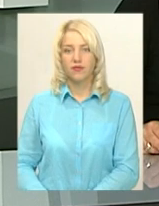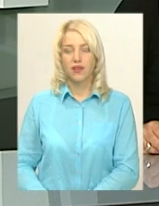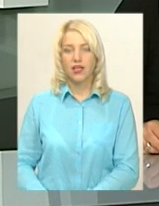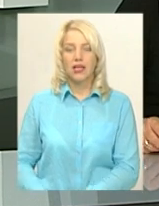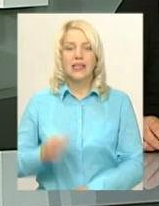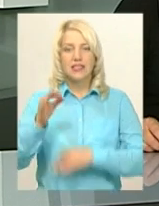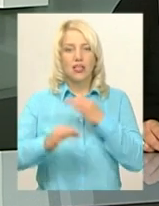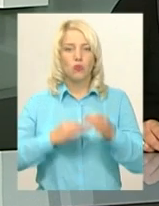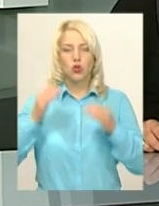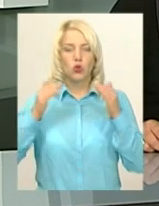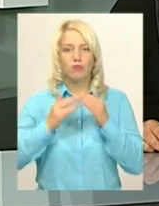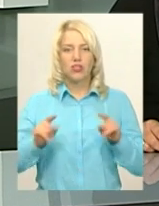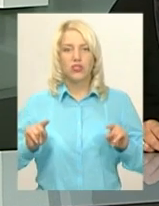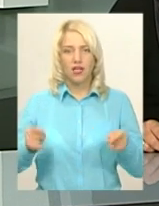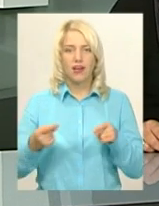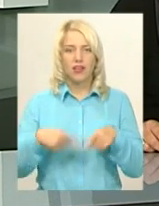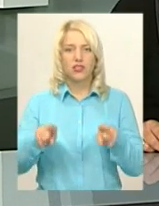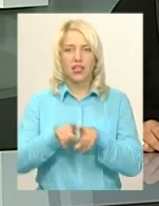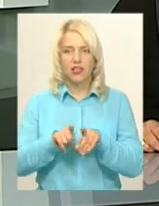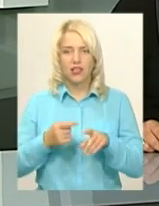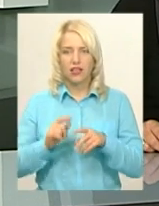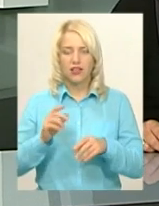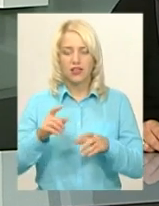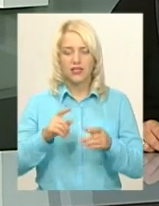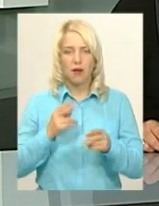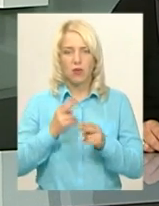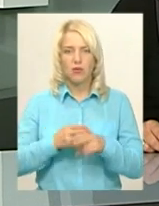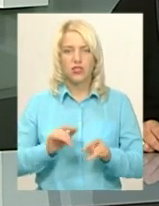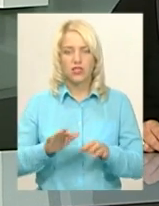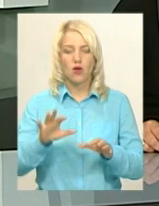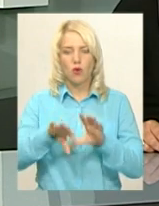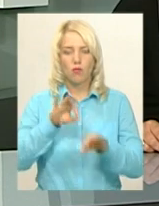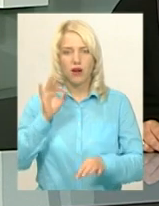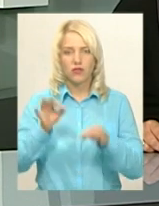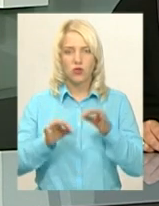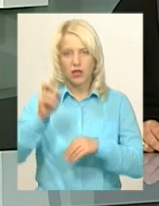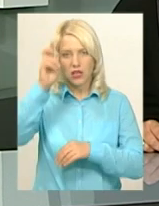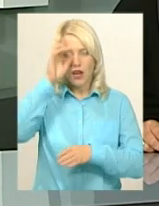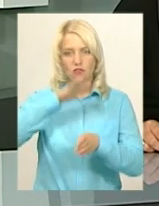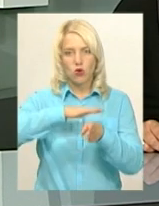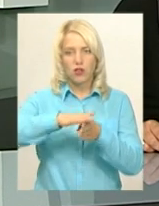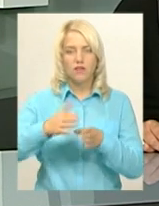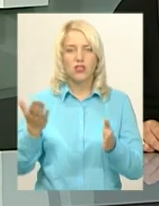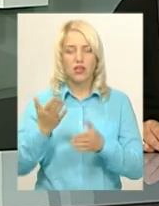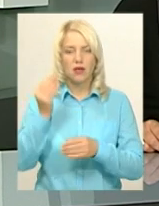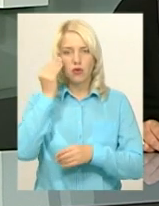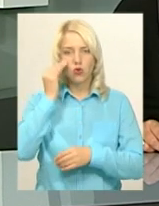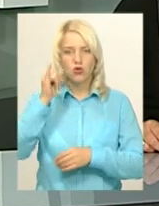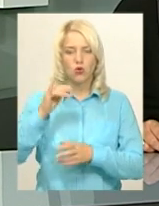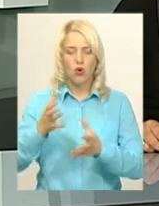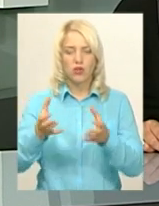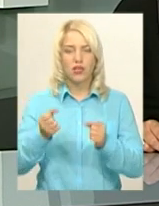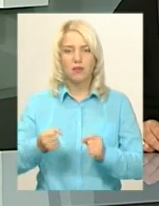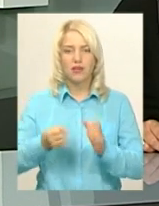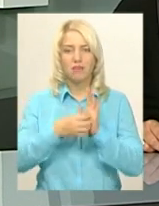Цілодобовий домашній арешт. Такий запобіжний захід обрав Хмельницький міськрайонний суд державного виконавця, який підозрюється в одержанні